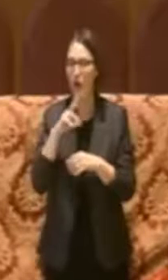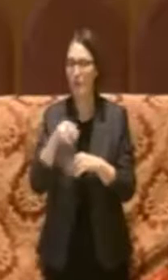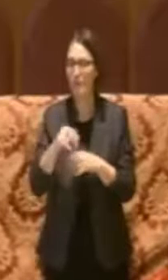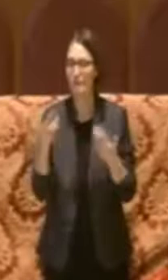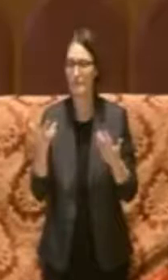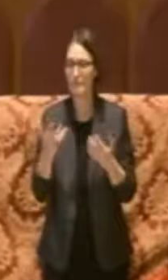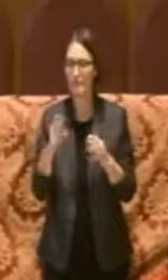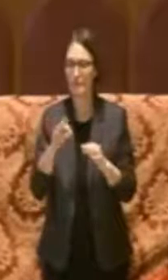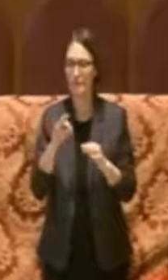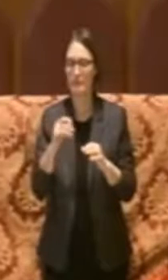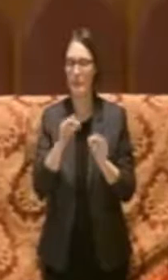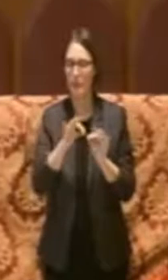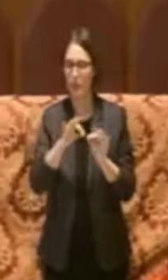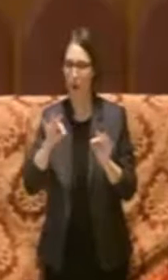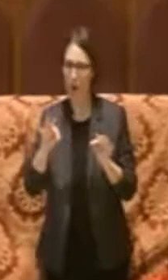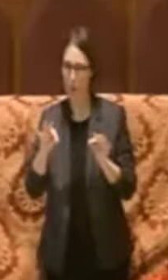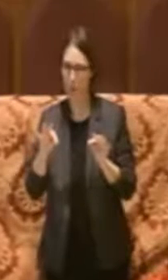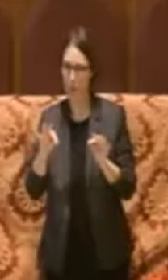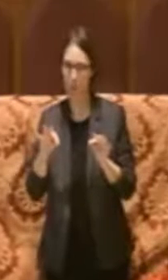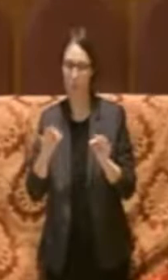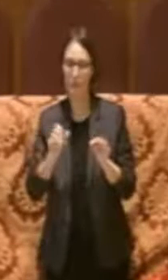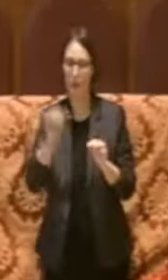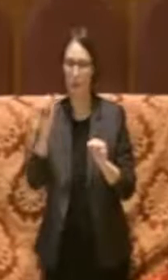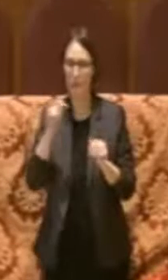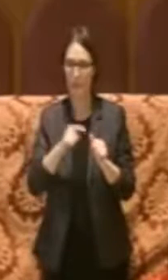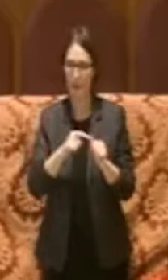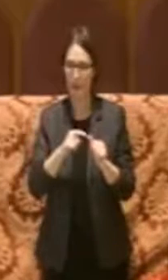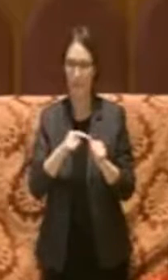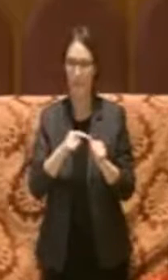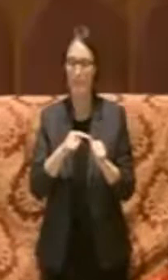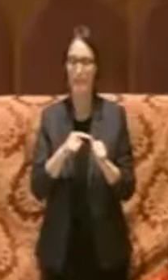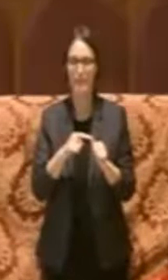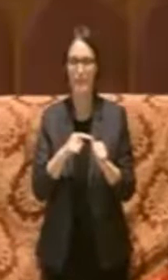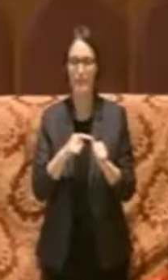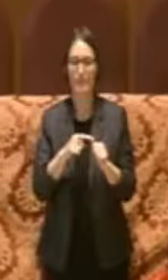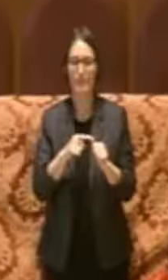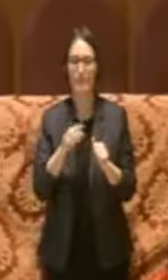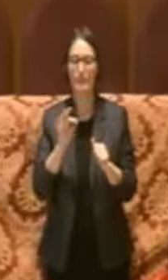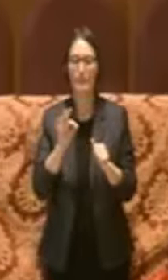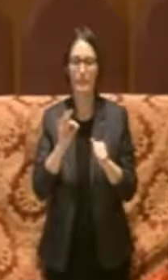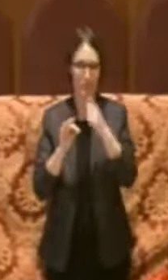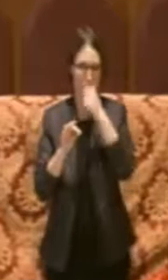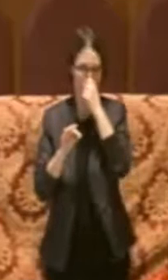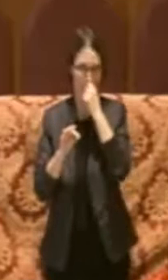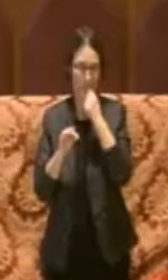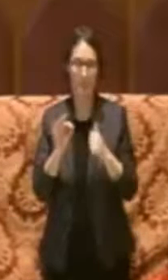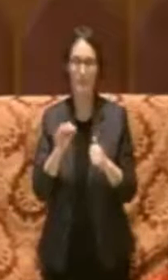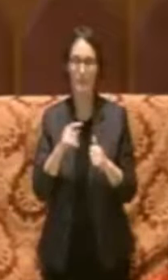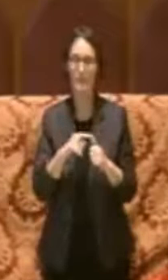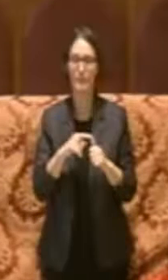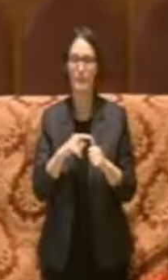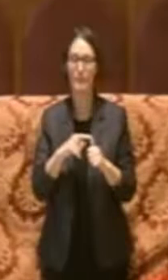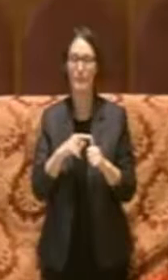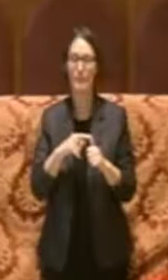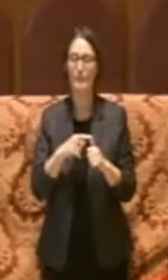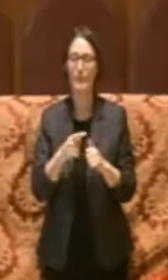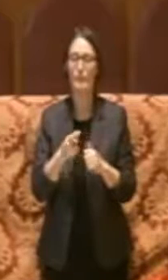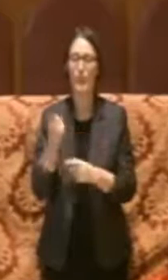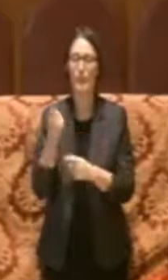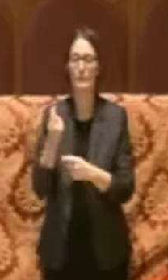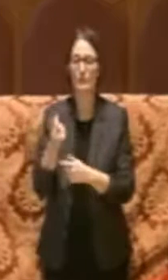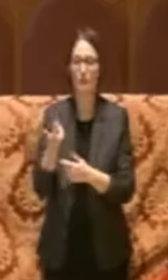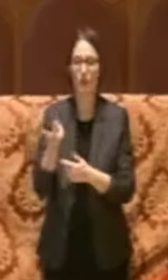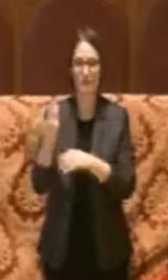particolare alcune voci. La prima è quella che riguarda i canoni e proventi per